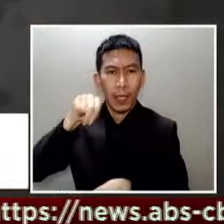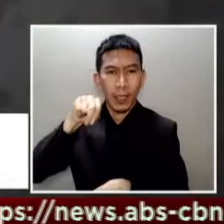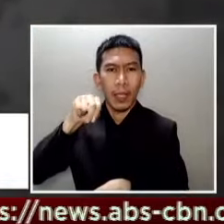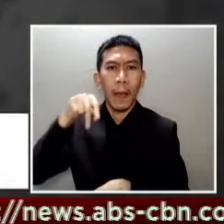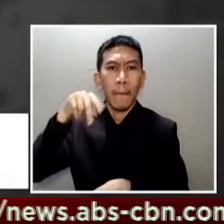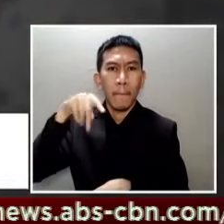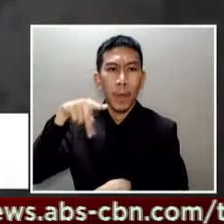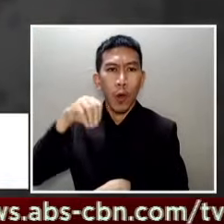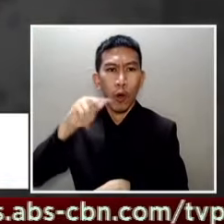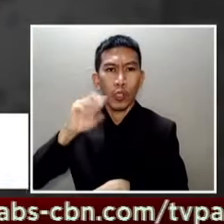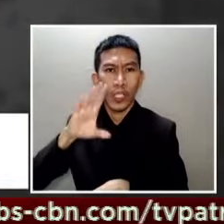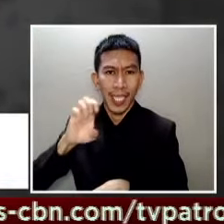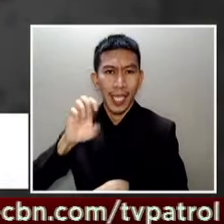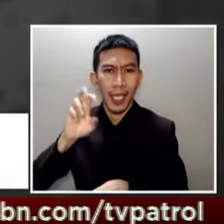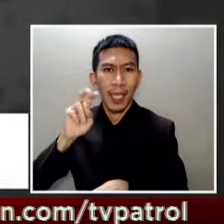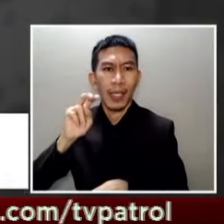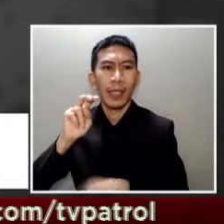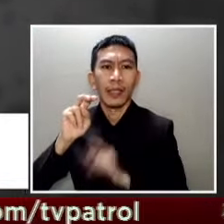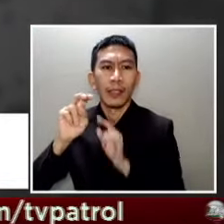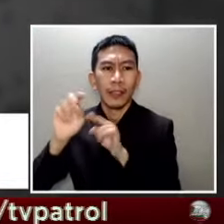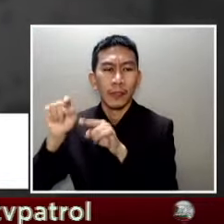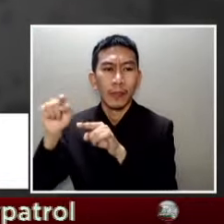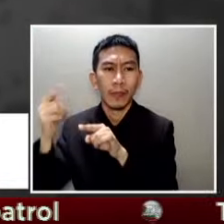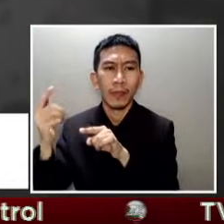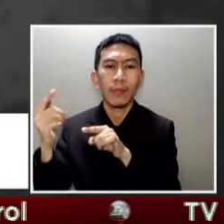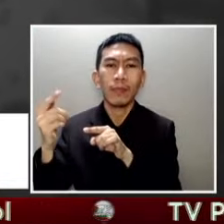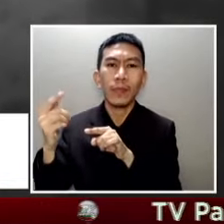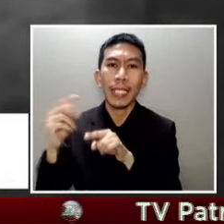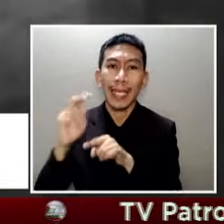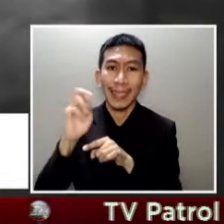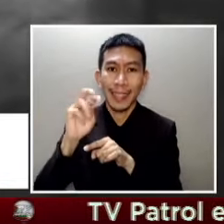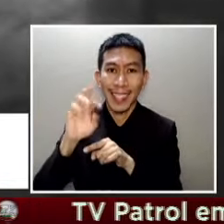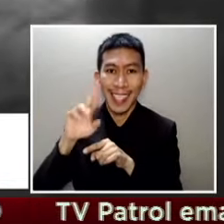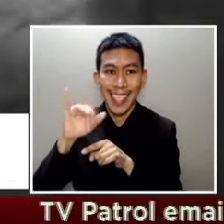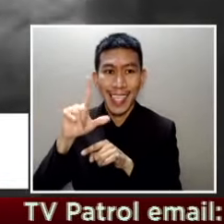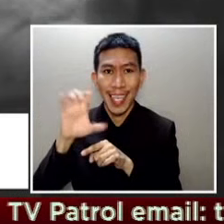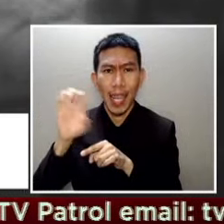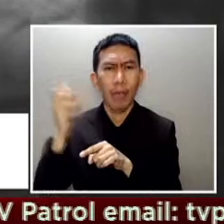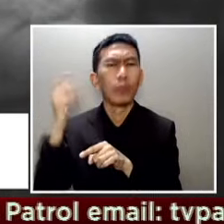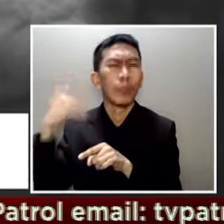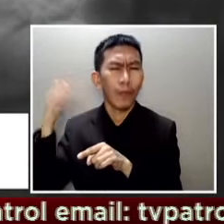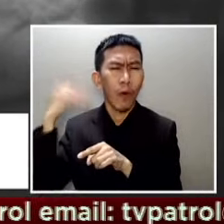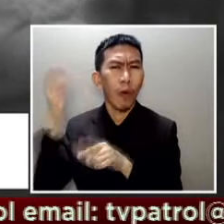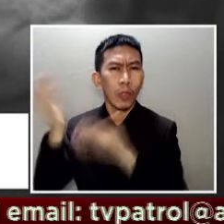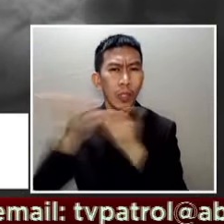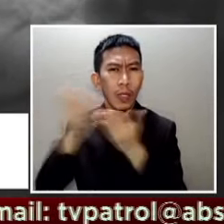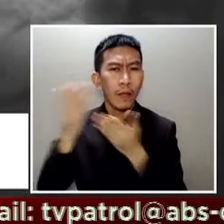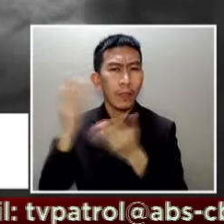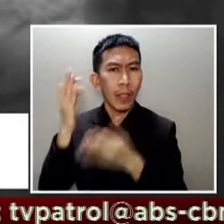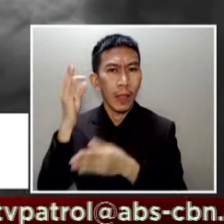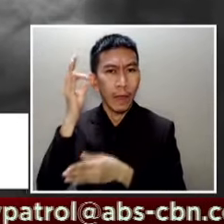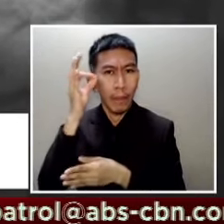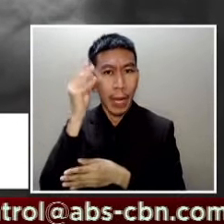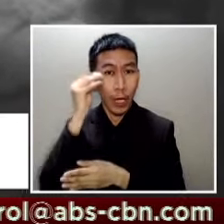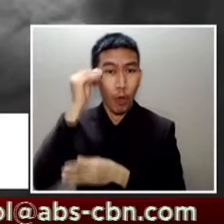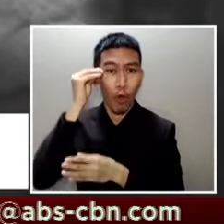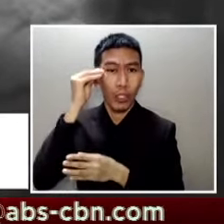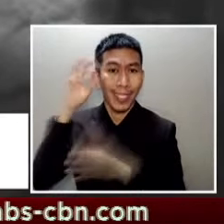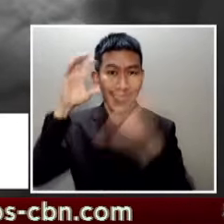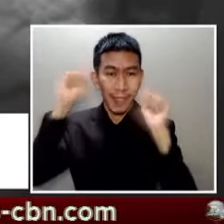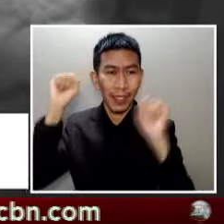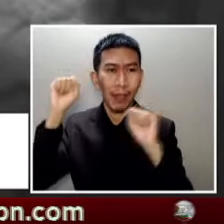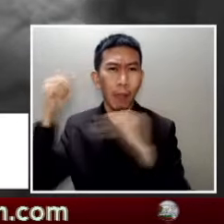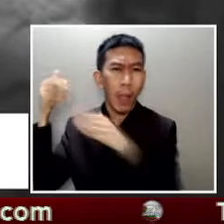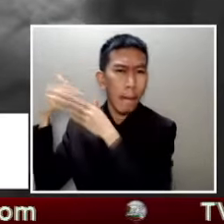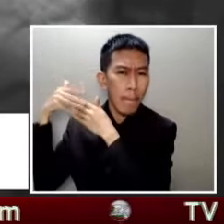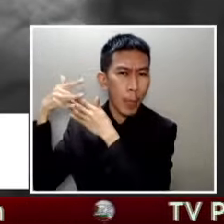matagal nang nagsilbing Defense Minister si Enrile nung panahon ni dating Pangulong Ferdinand Marcos hanggang sa unang taon ng